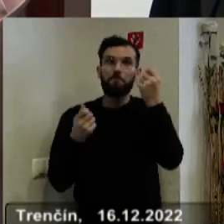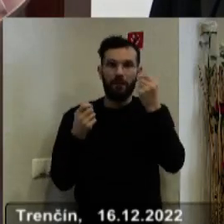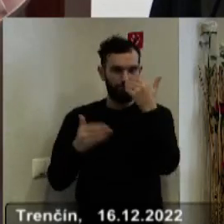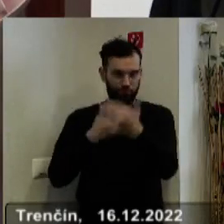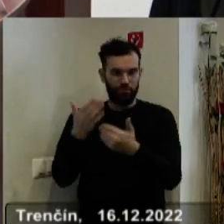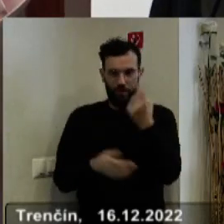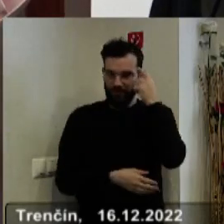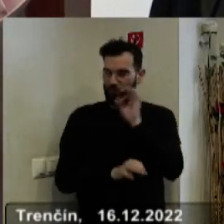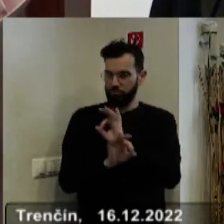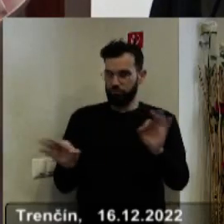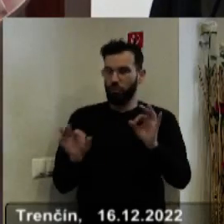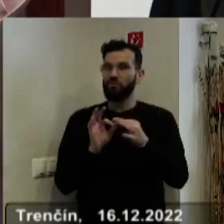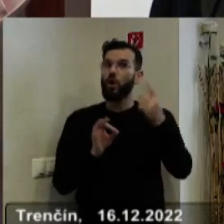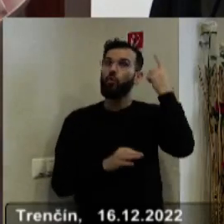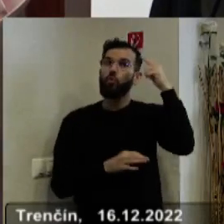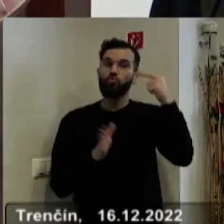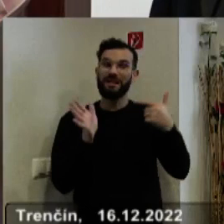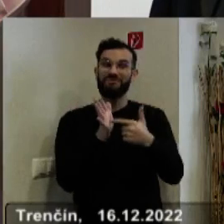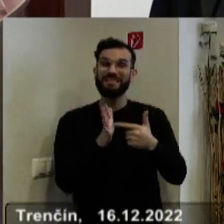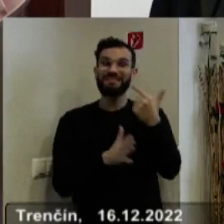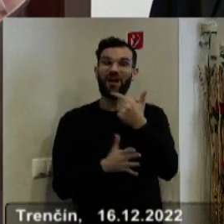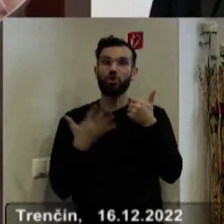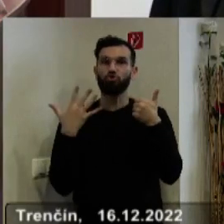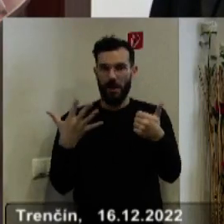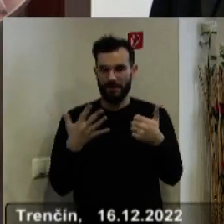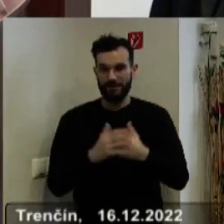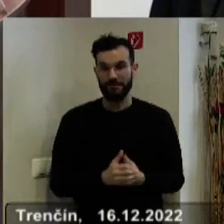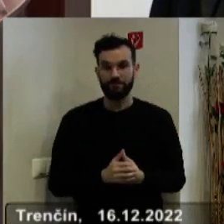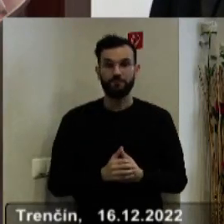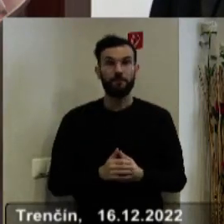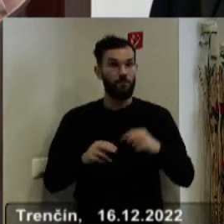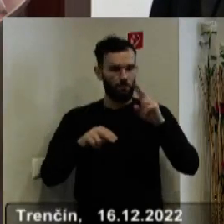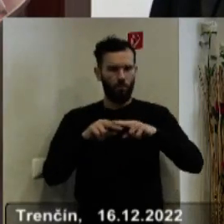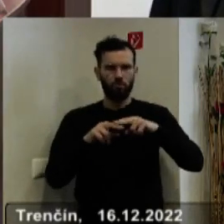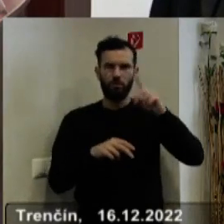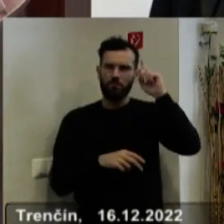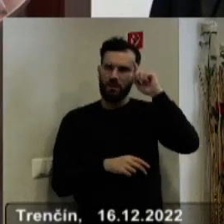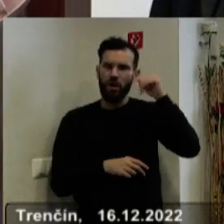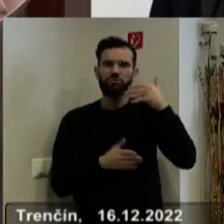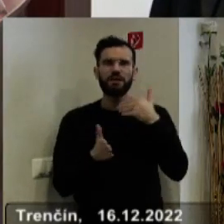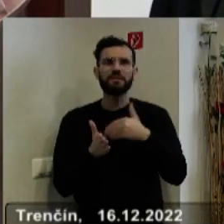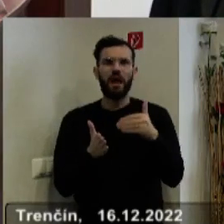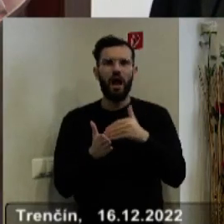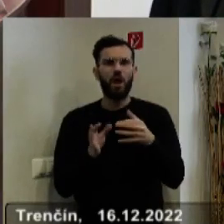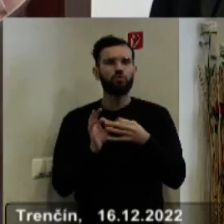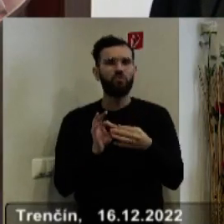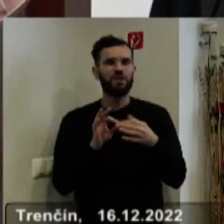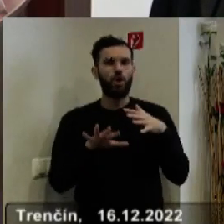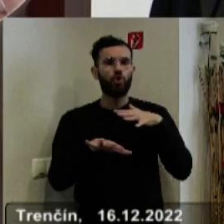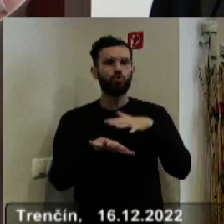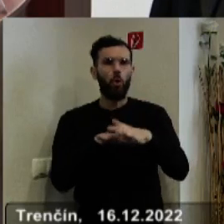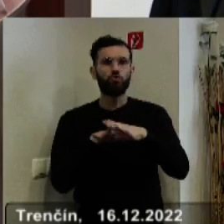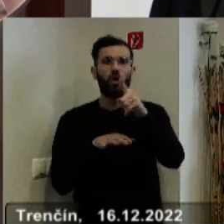Európskeho hľadu mesta kultúry 2026. A potom tam boli ešte tuším tie jedálne. Áno, v rámci kontroly